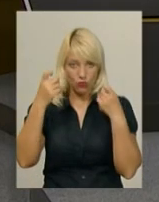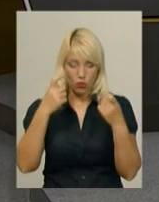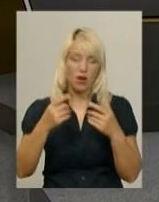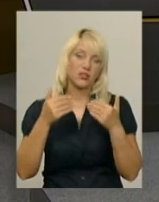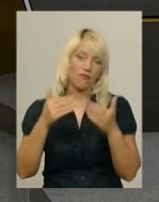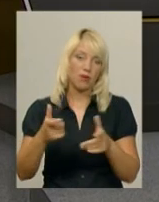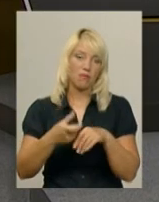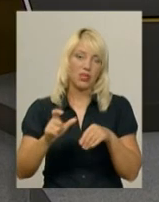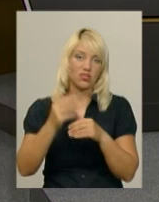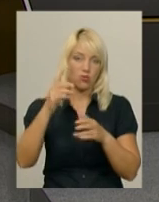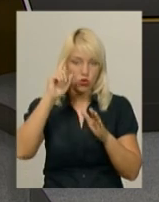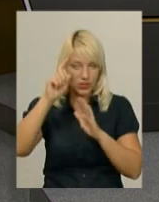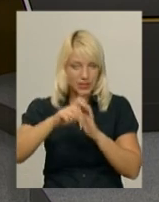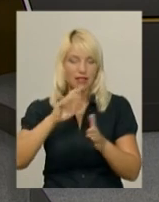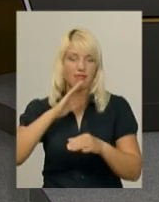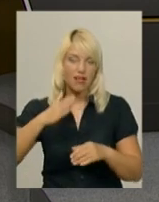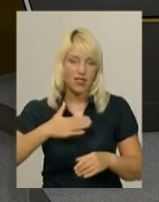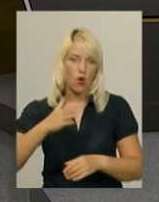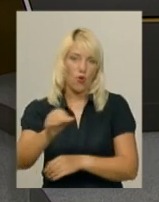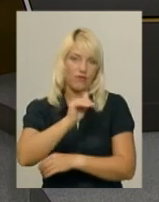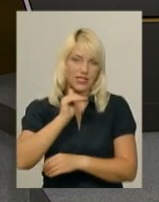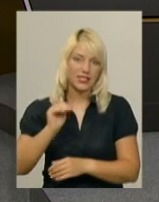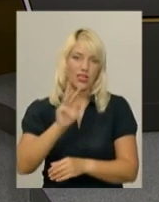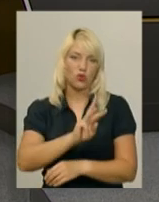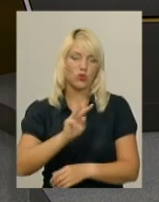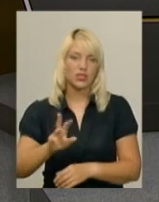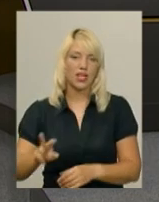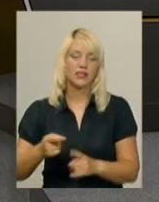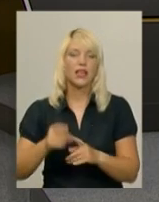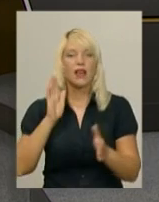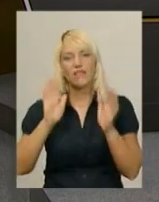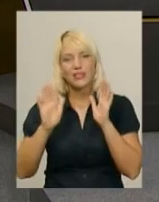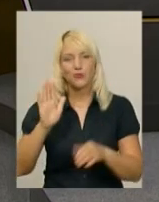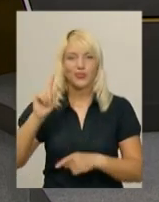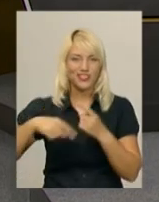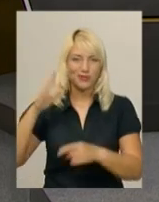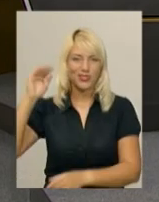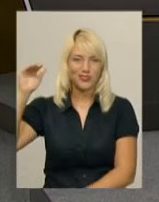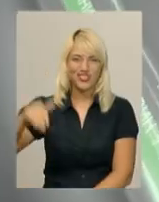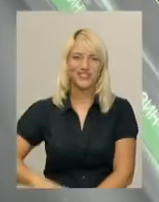випуску. Більше ви можете дізнатись на нашому офіційному сайті та на сторінці у Фейсбук. Побачимось!